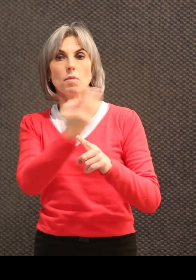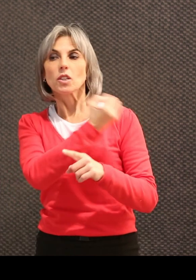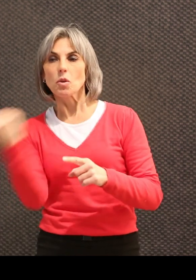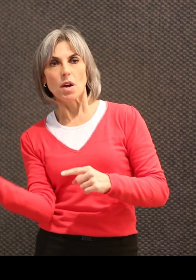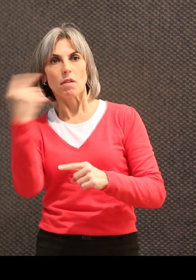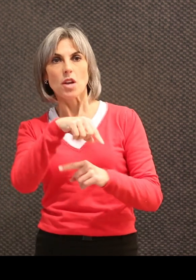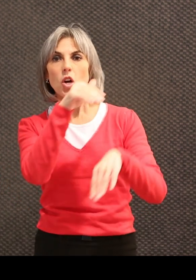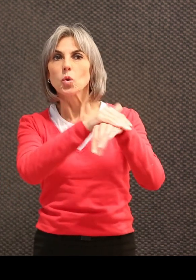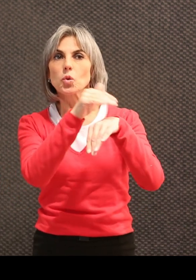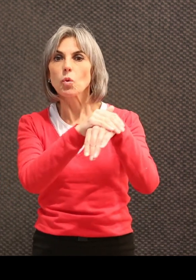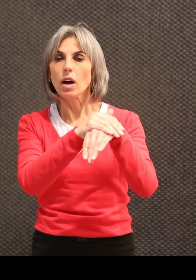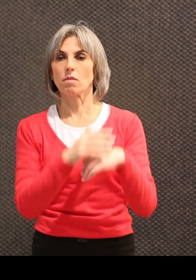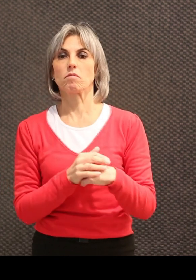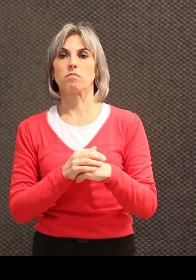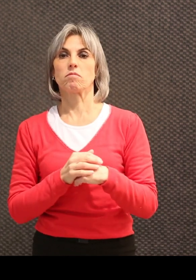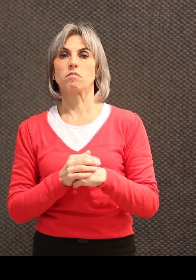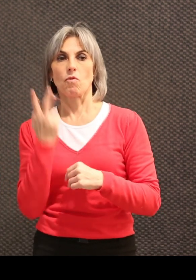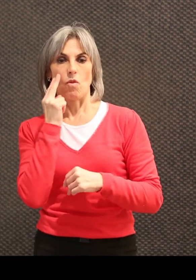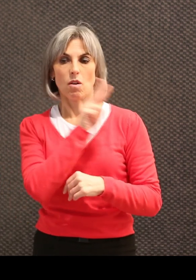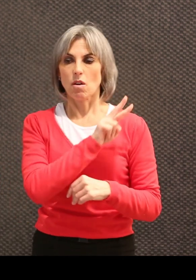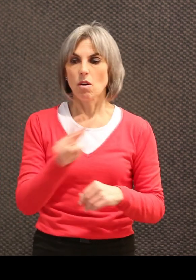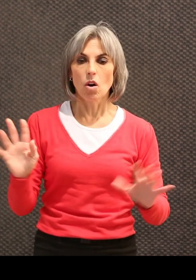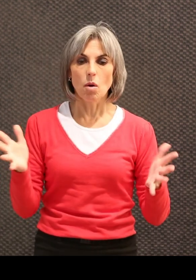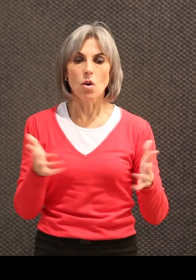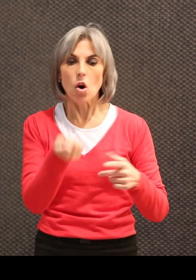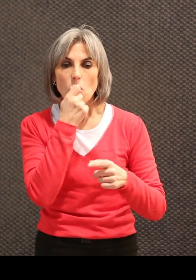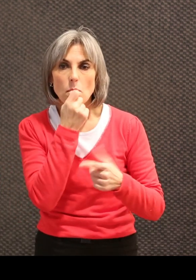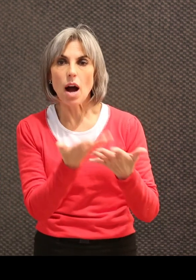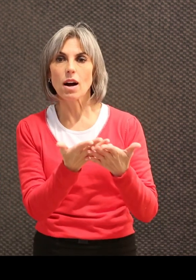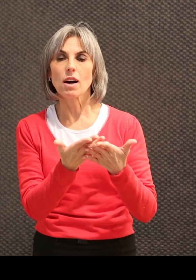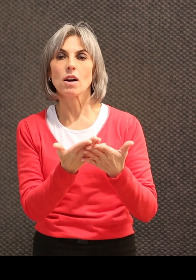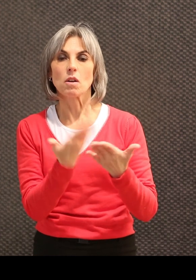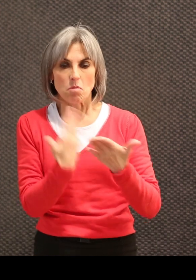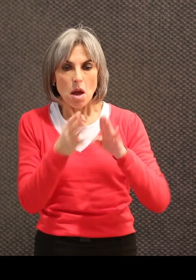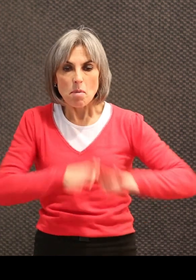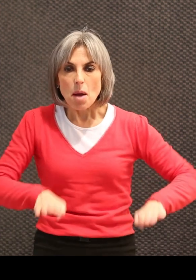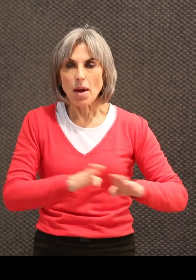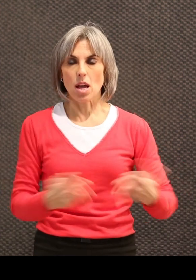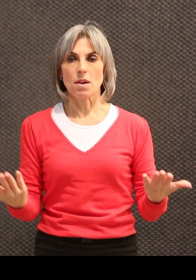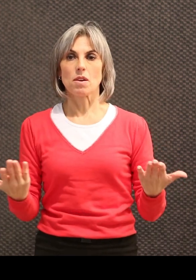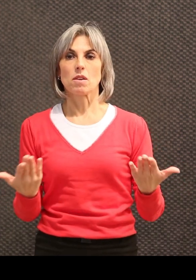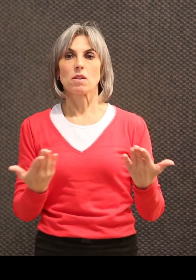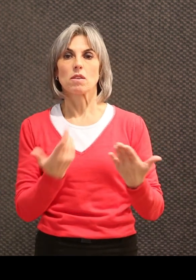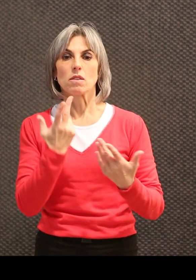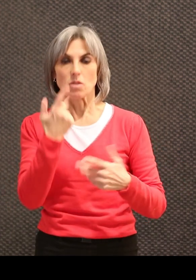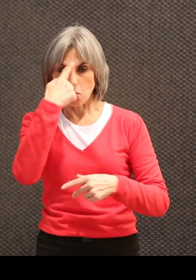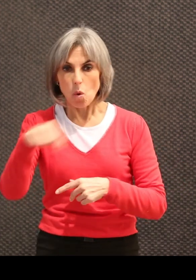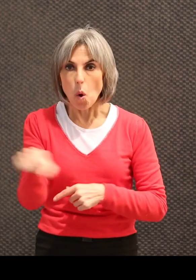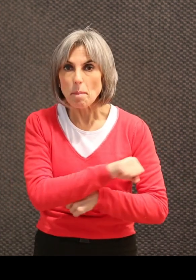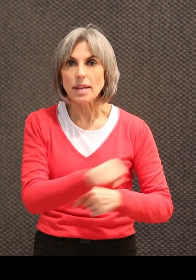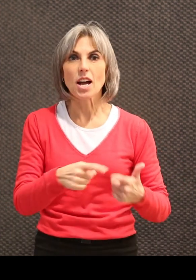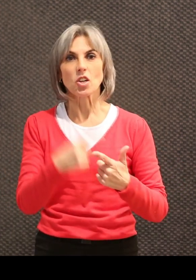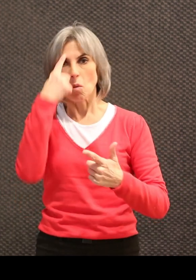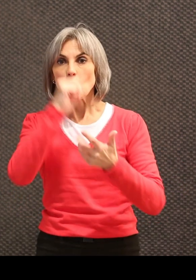par semaine, le soir, pour simplement s'occuper du repas. Si le repas se prépare correctement, si au niveau du repassage,